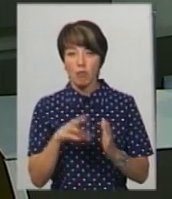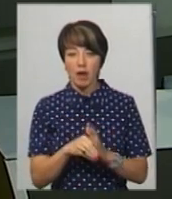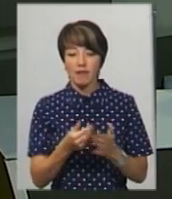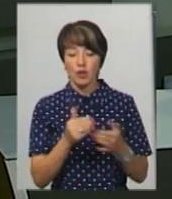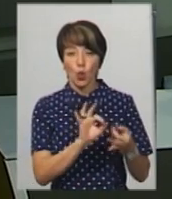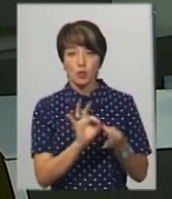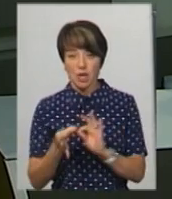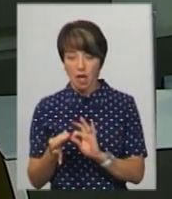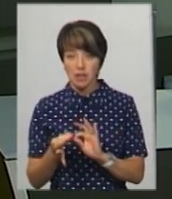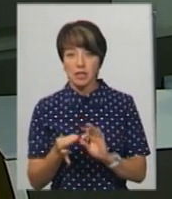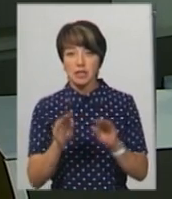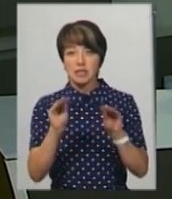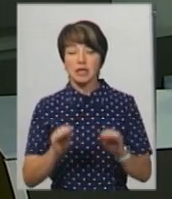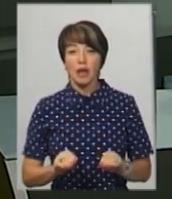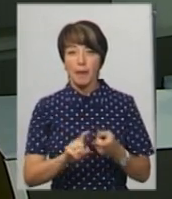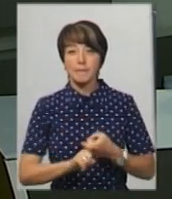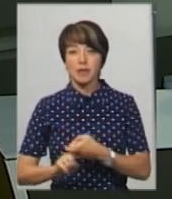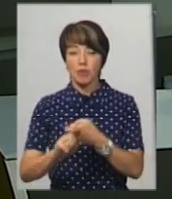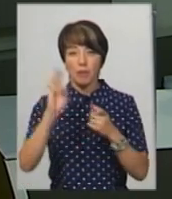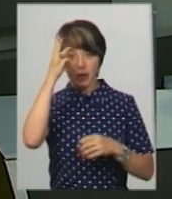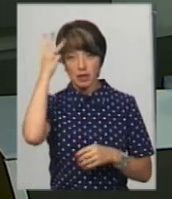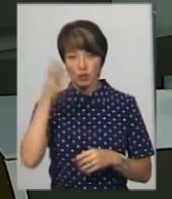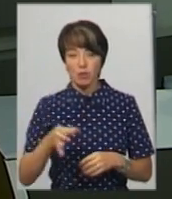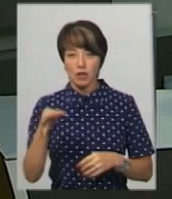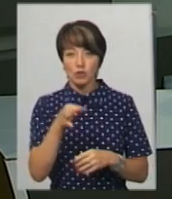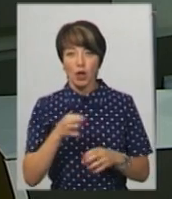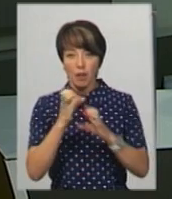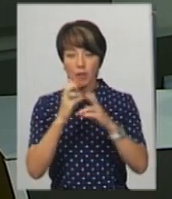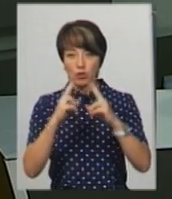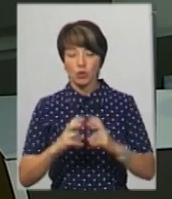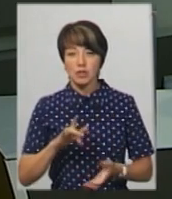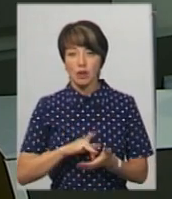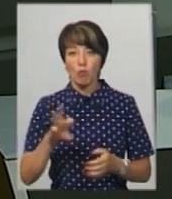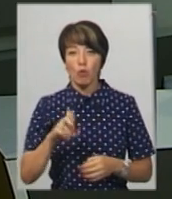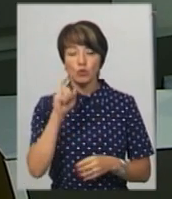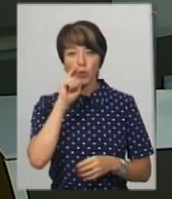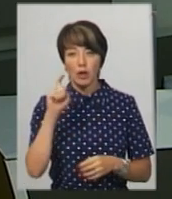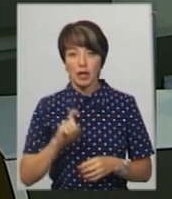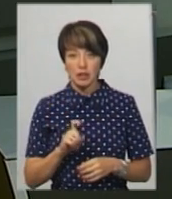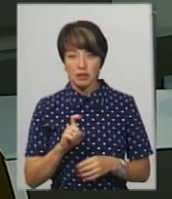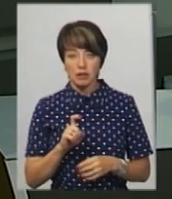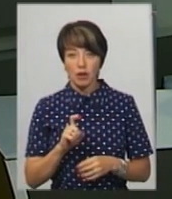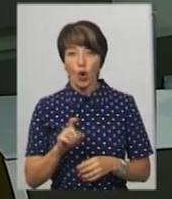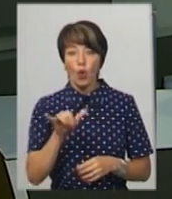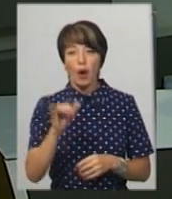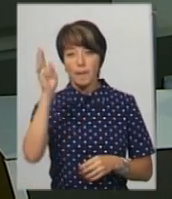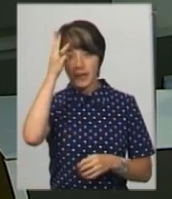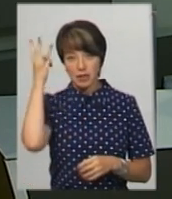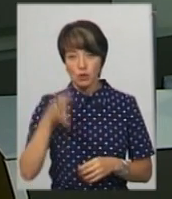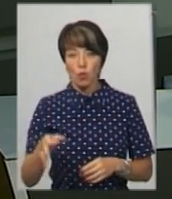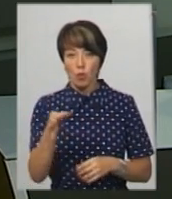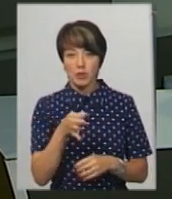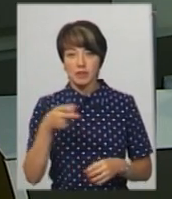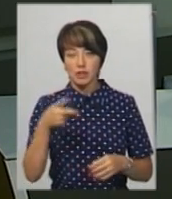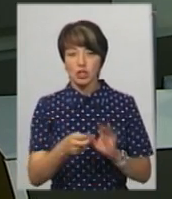від ускладнень. За даними епідеміолога Хмельницького обласного лабораторного центру МОЗ України Лариси Калінер, у Хмельницькій області